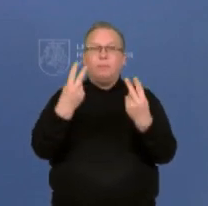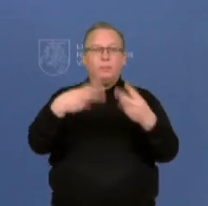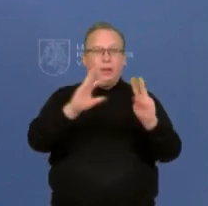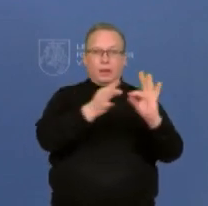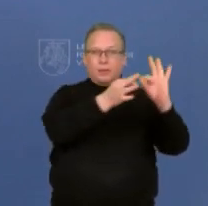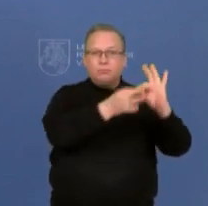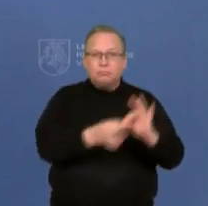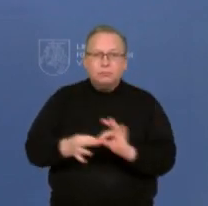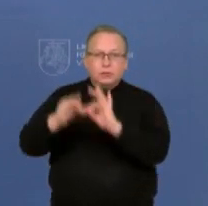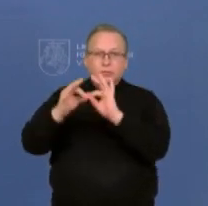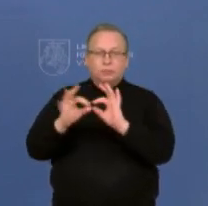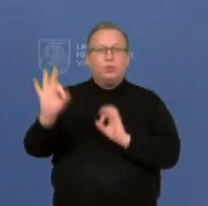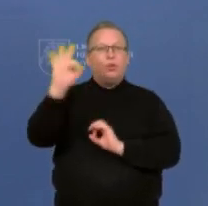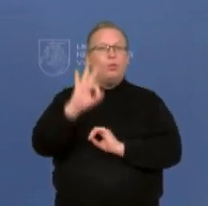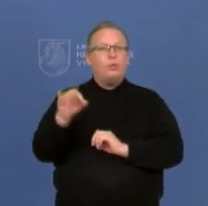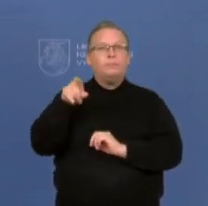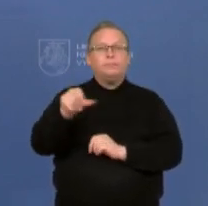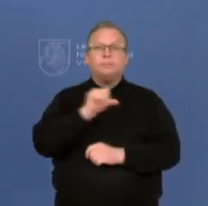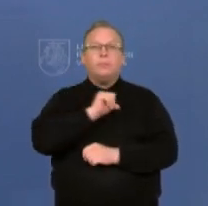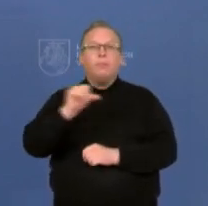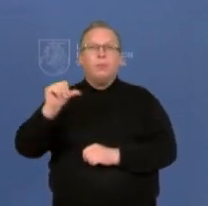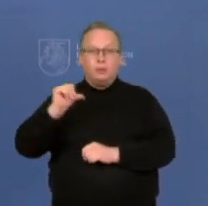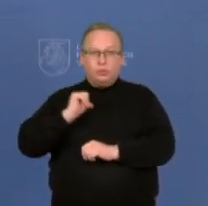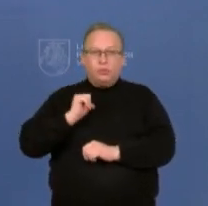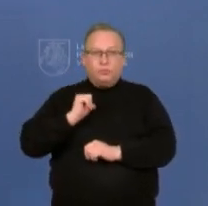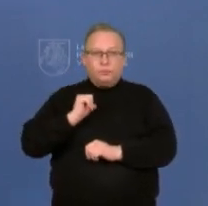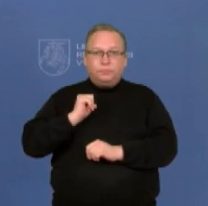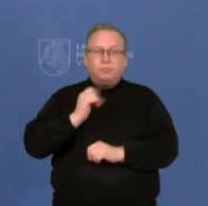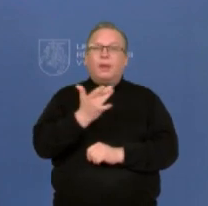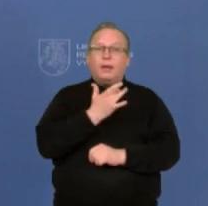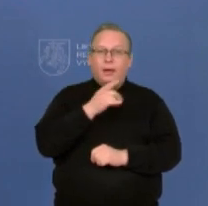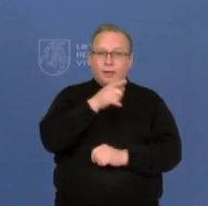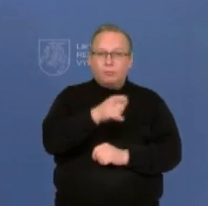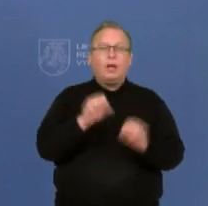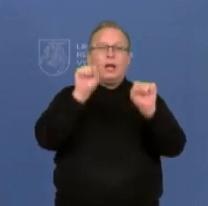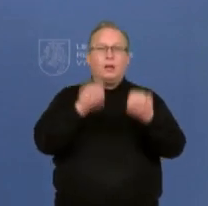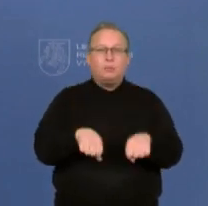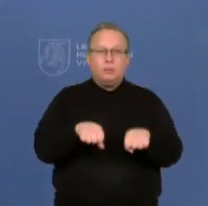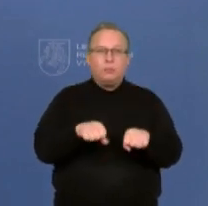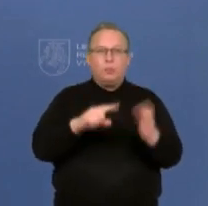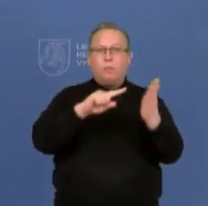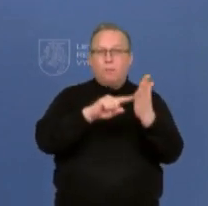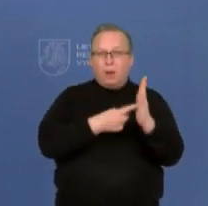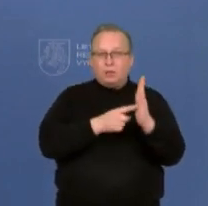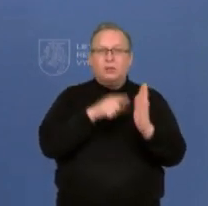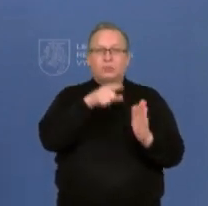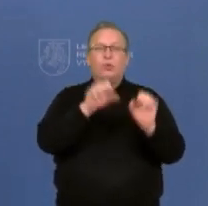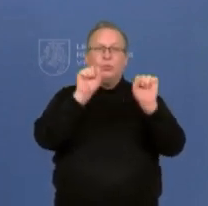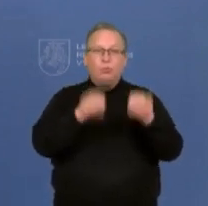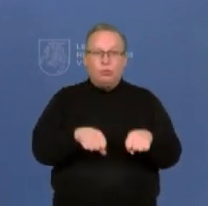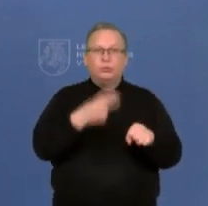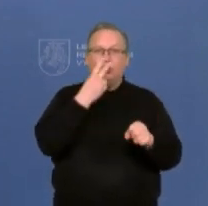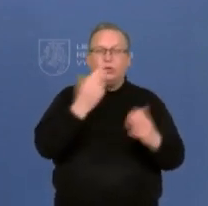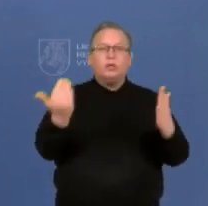dabar būtent su pačiu turiniu. Galimybių pasą turinys taip pat gali būti peržytas